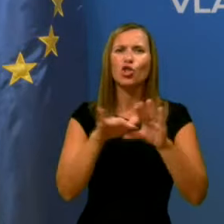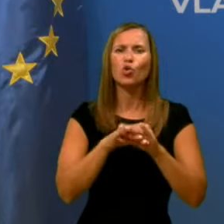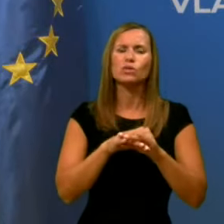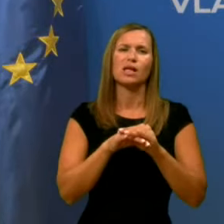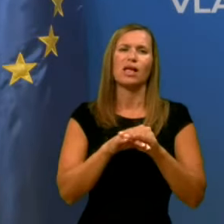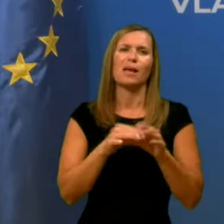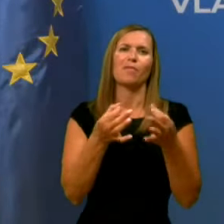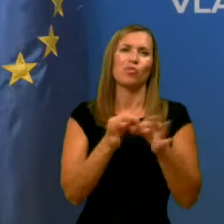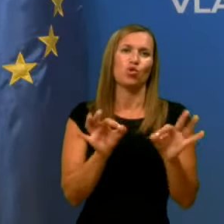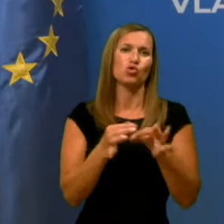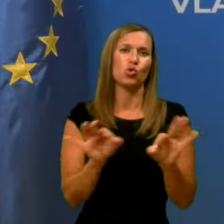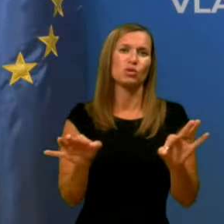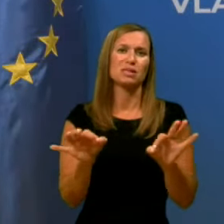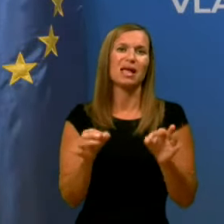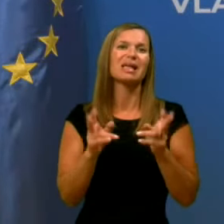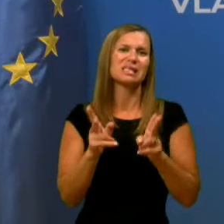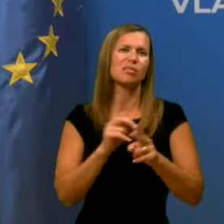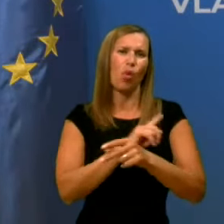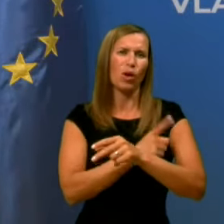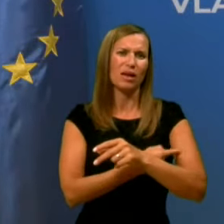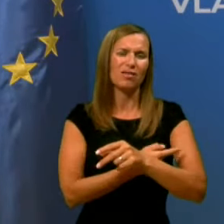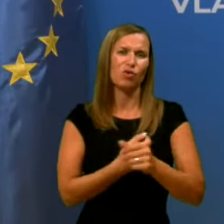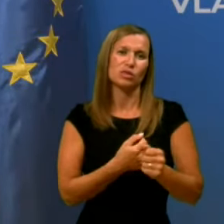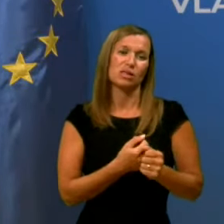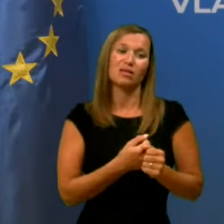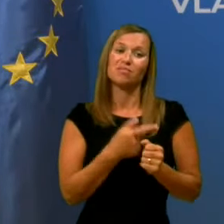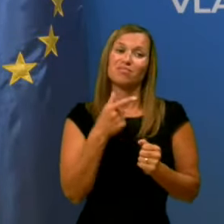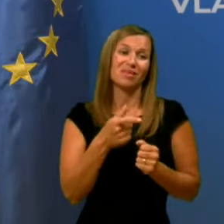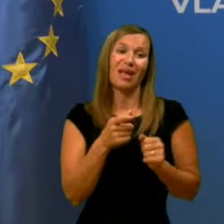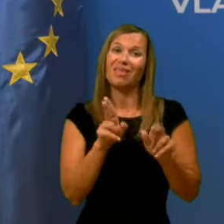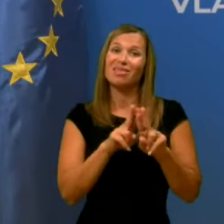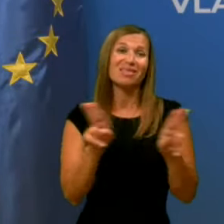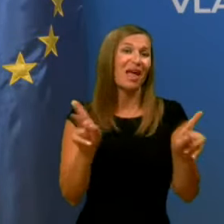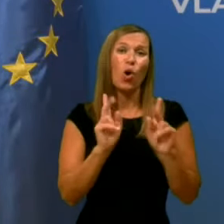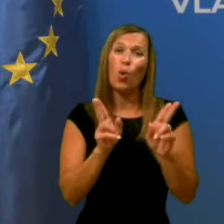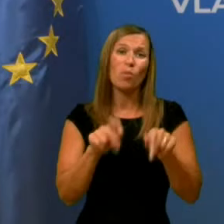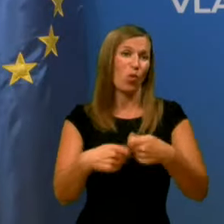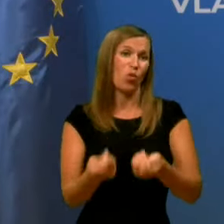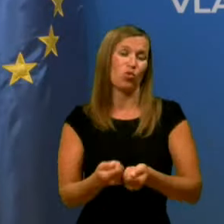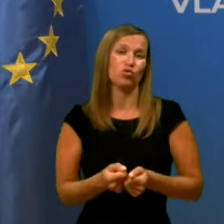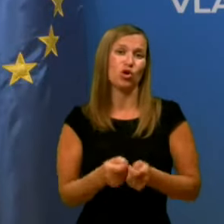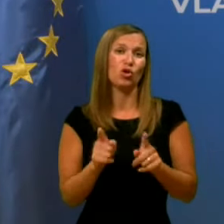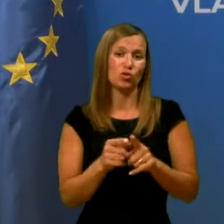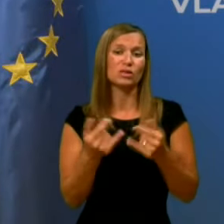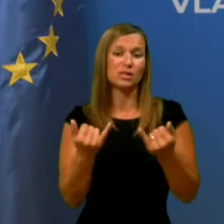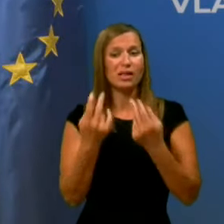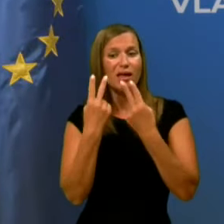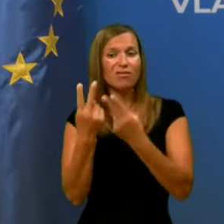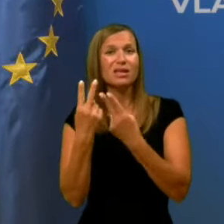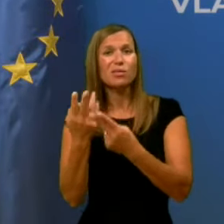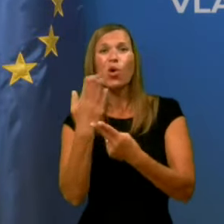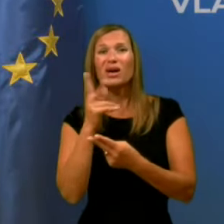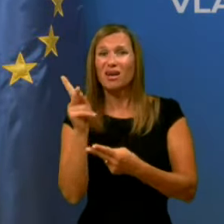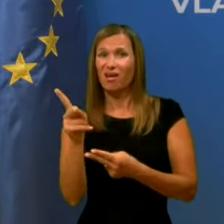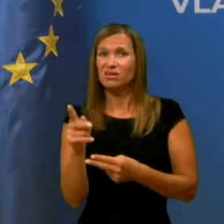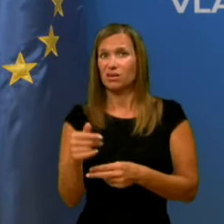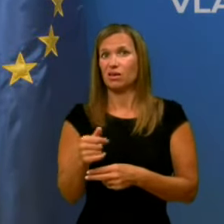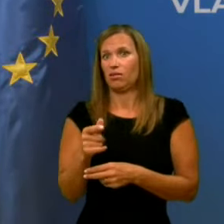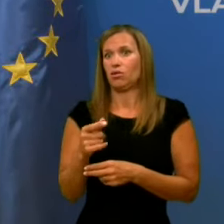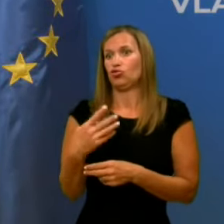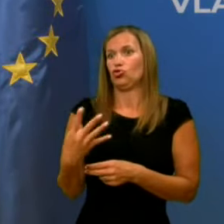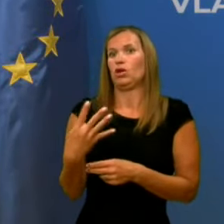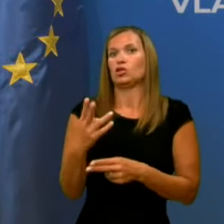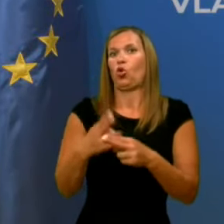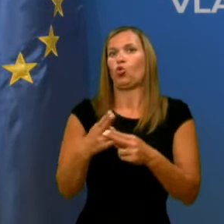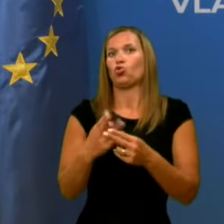zmogljivosti veliko krat teh pravil pač ne omogočajo, ker zdaj omogočajo nekako spet vidimo hrasnik, pogledati na to, vendar le 40 okužb spet v nekem